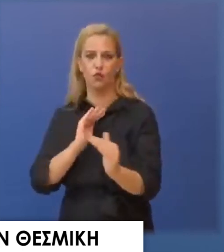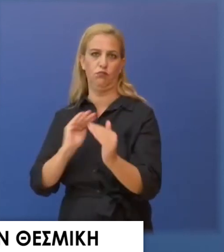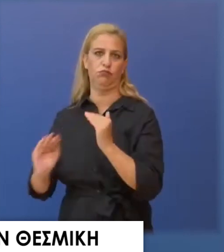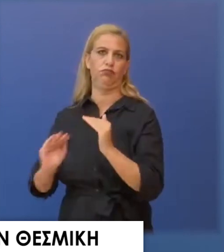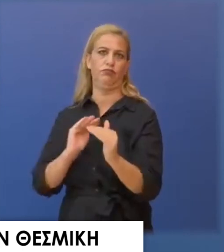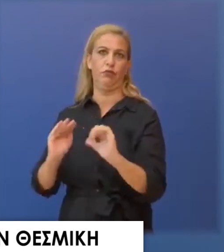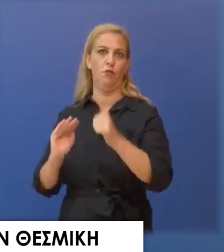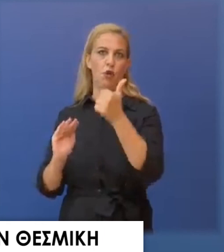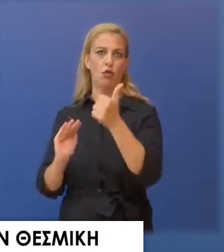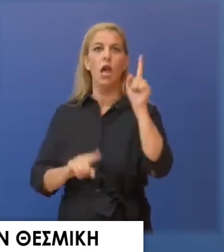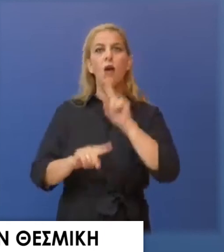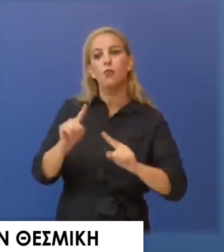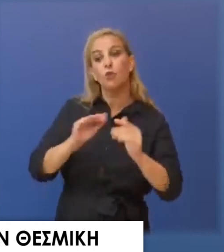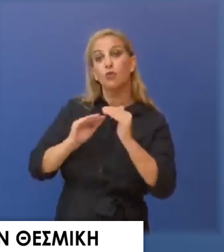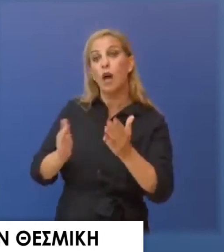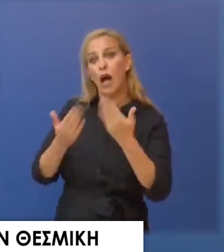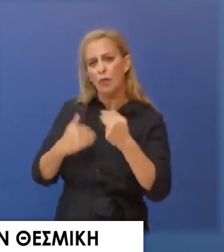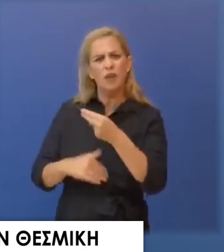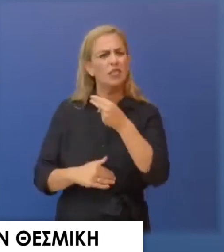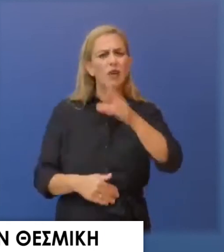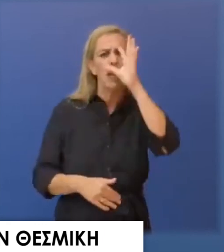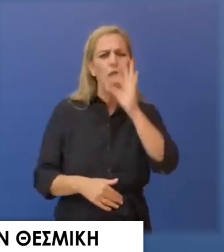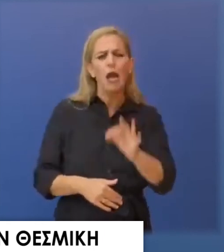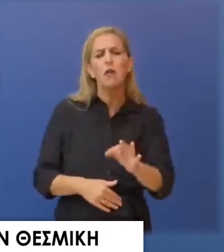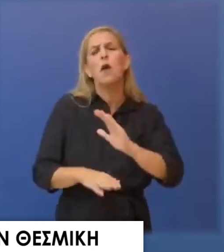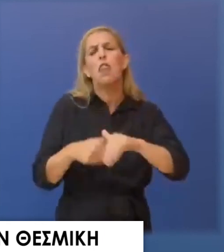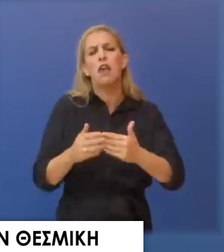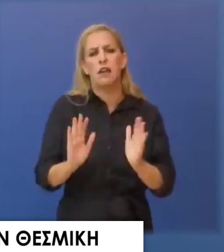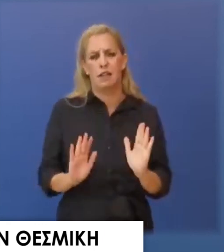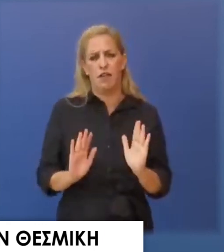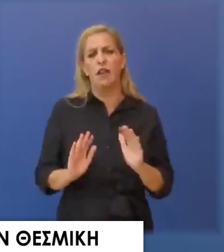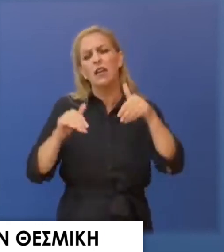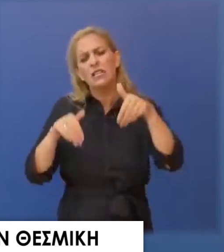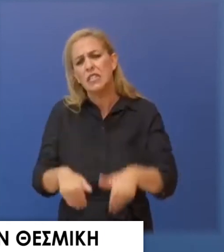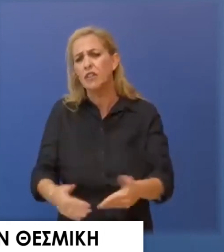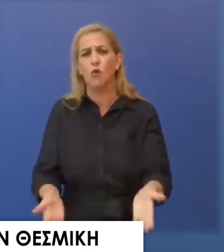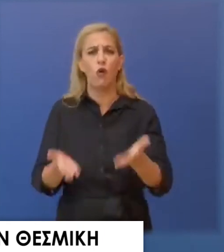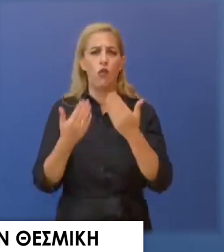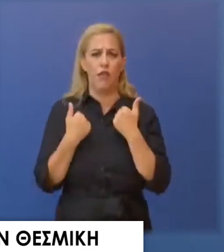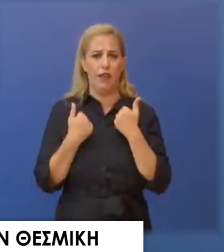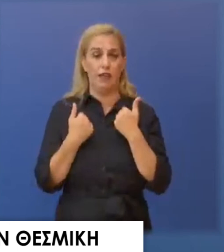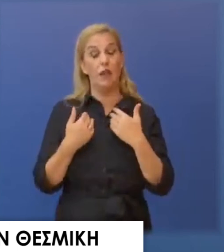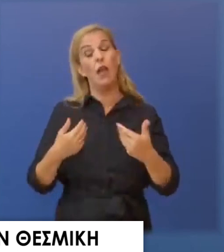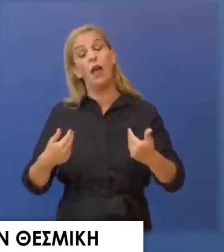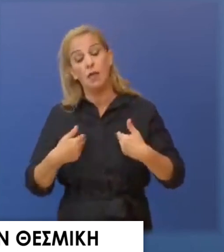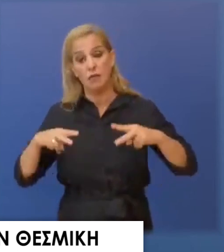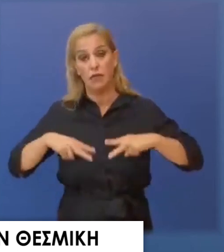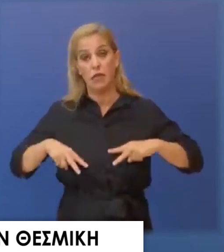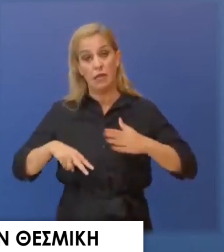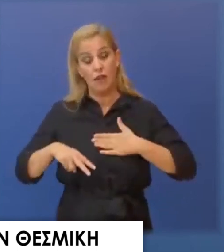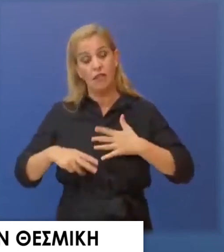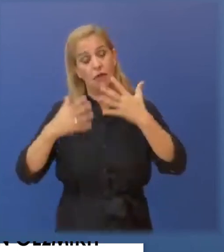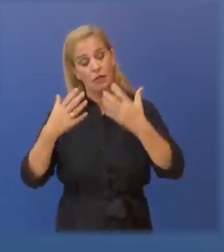το πράξουν, προφανώς δεν ενδιαφέρονται για την αλήθεια. Προφανώς δεν σέβονται τους θεσμούς. Η κυβέρνηση, με αίσθημα ευθύνης, είναι